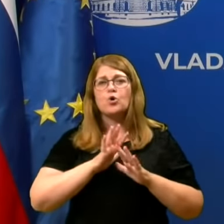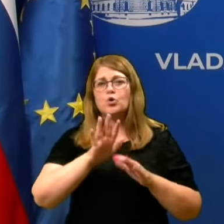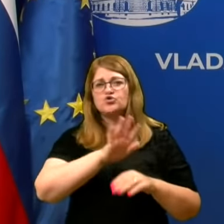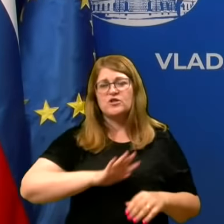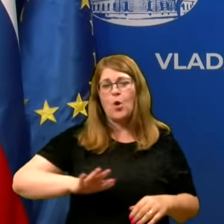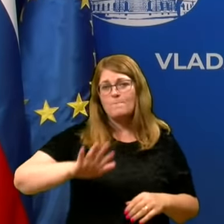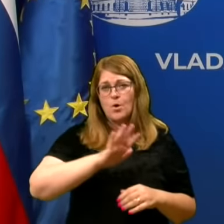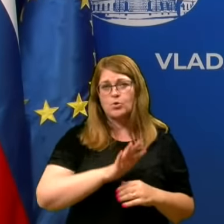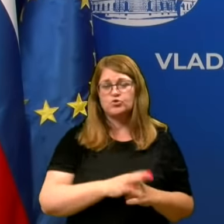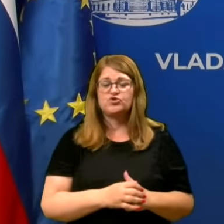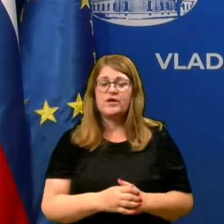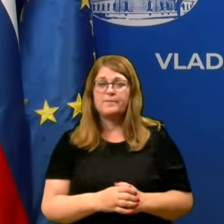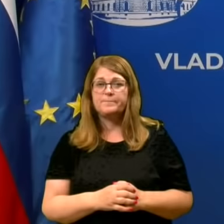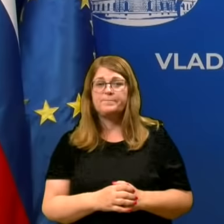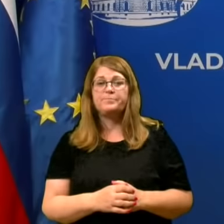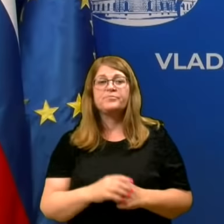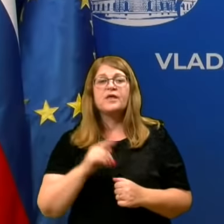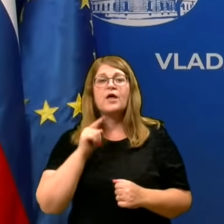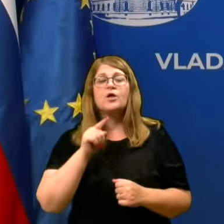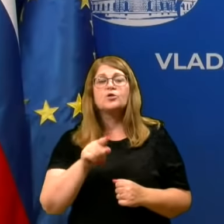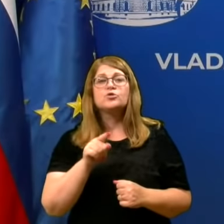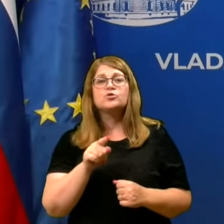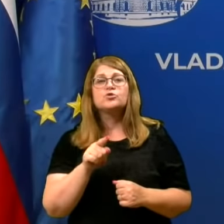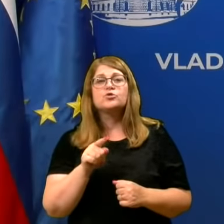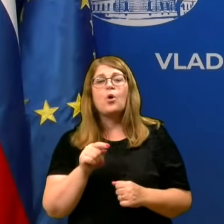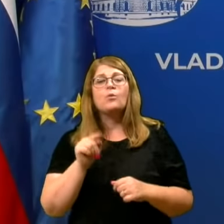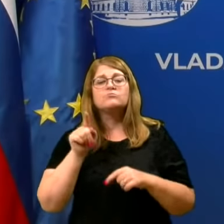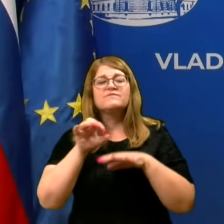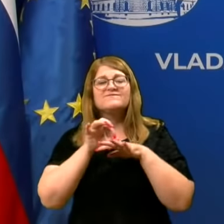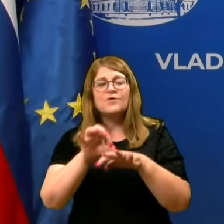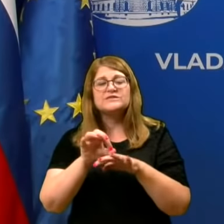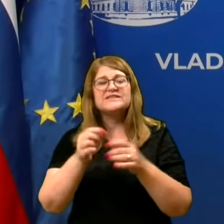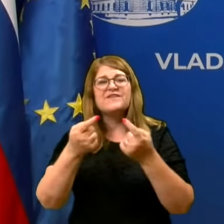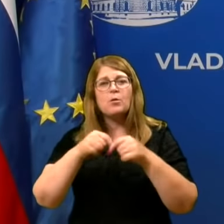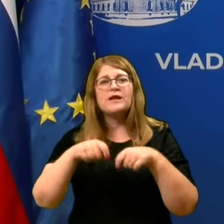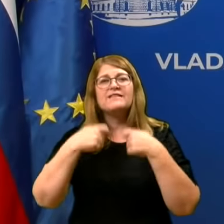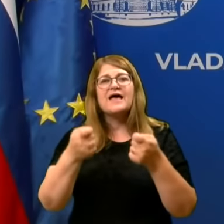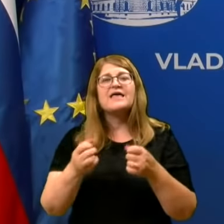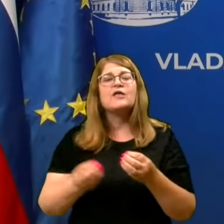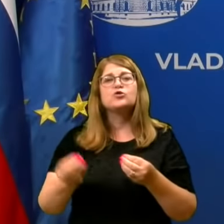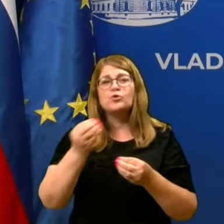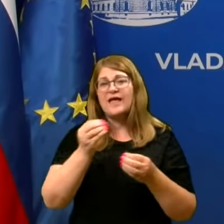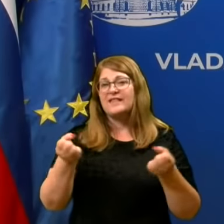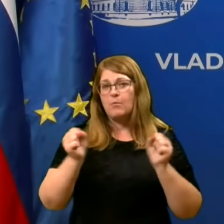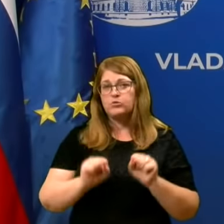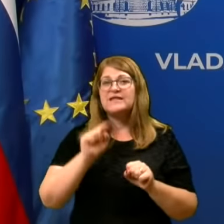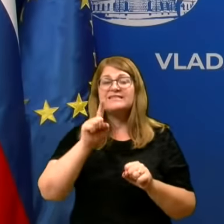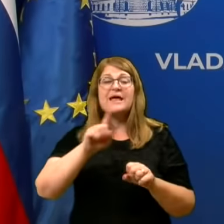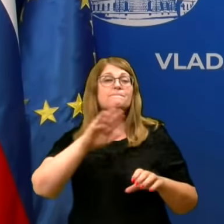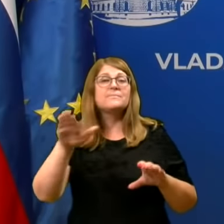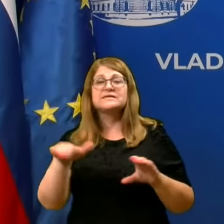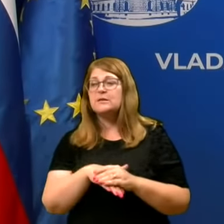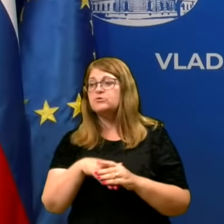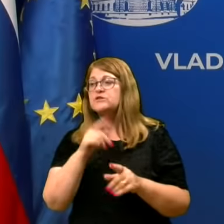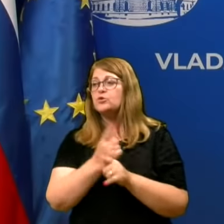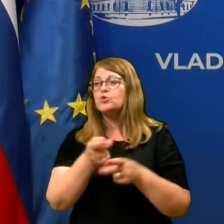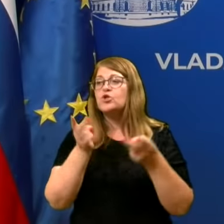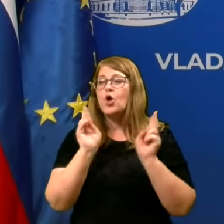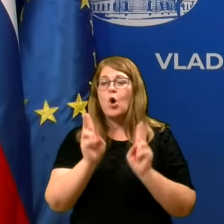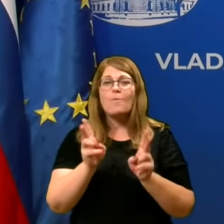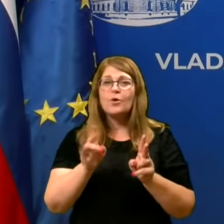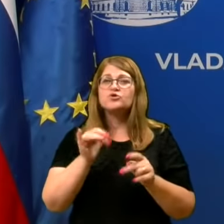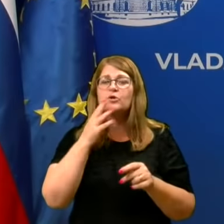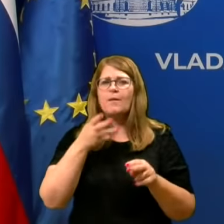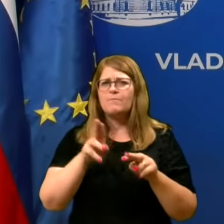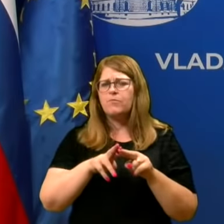območje. Ker to poslovodnim organom daje neka dodatna povblastila, tam zaposlenim pa tudi omogoča, da